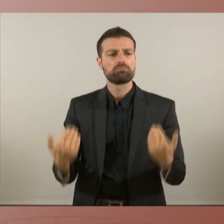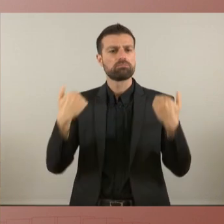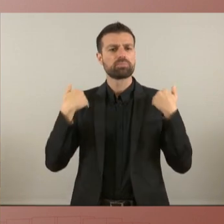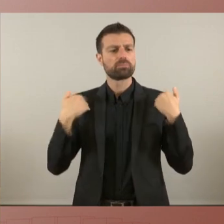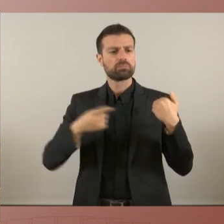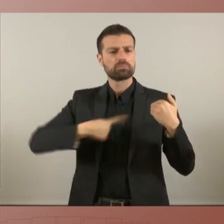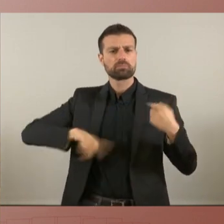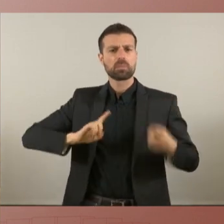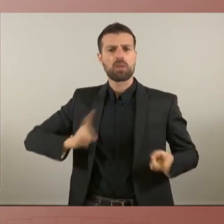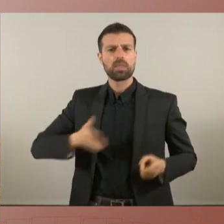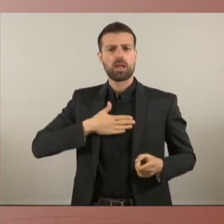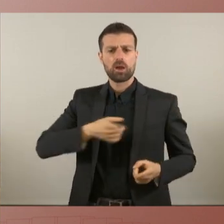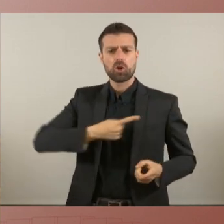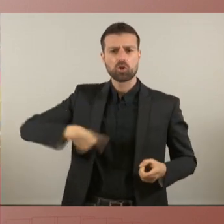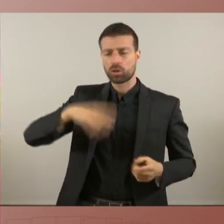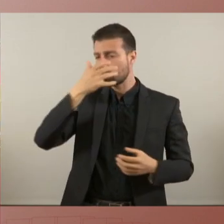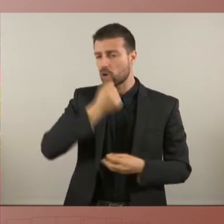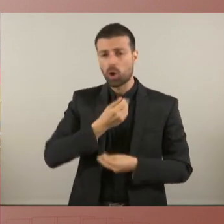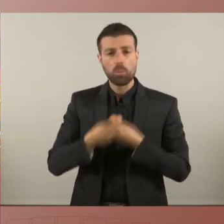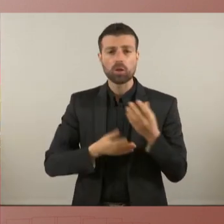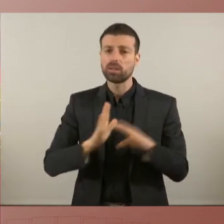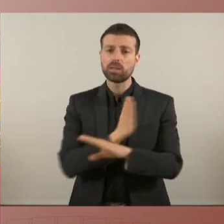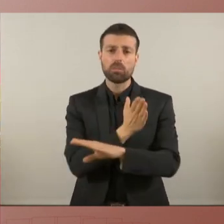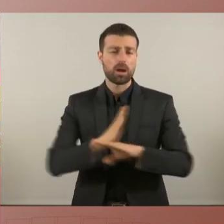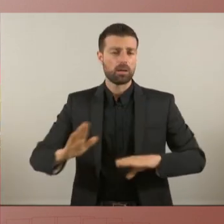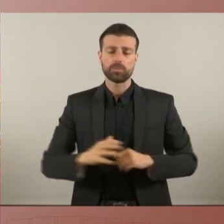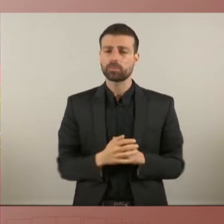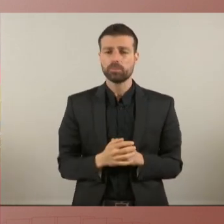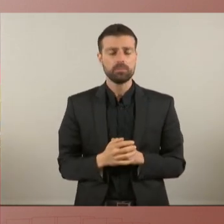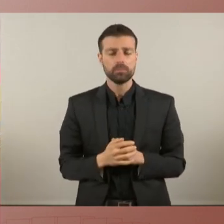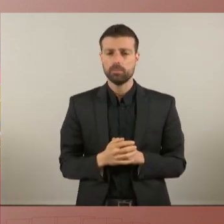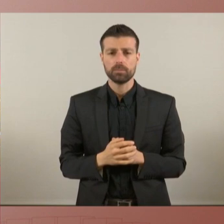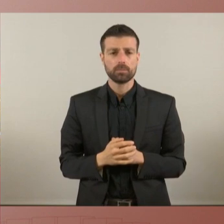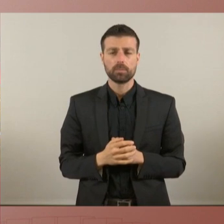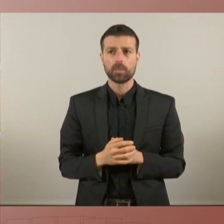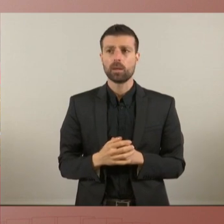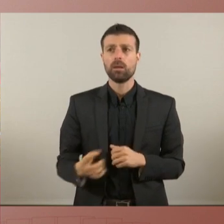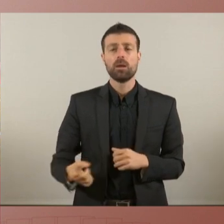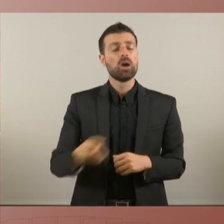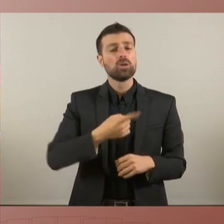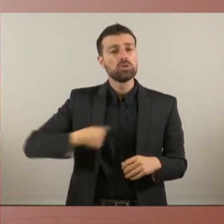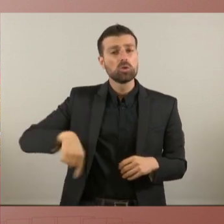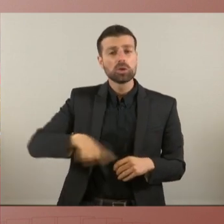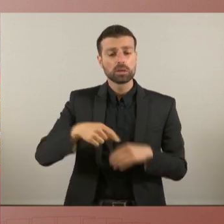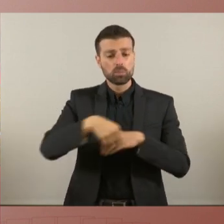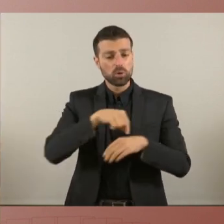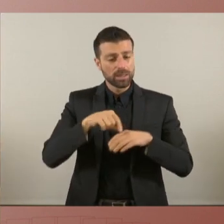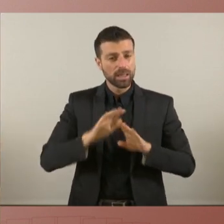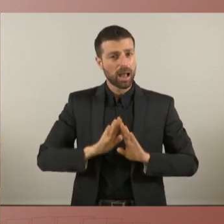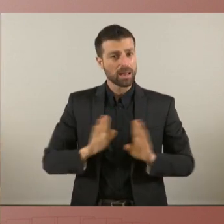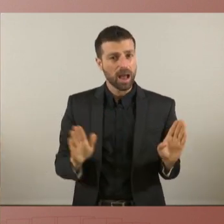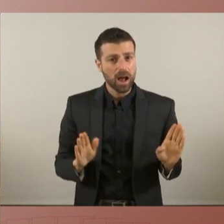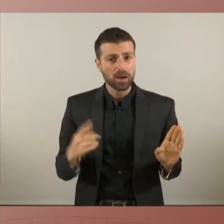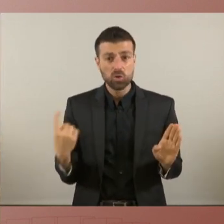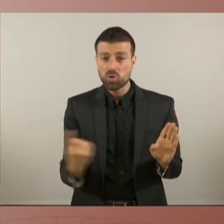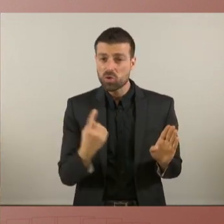separar les dues lluites no es poden separar no ho farem només amb la política no ho farem